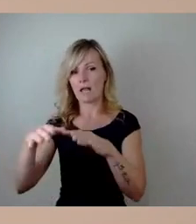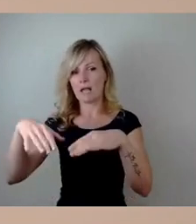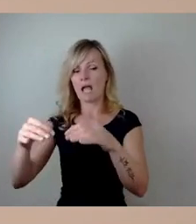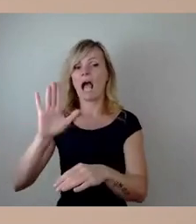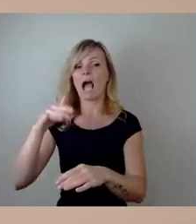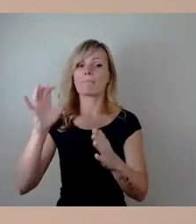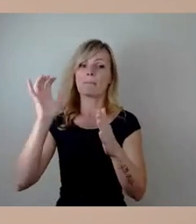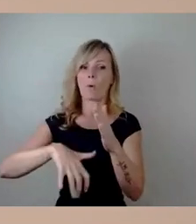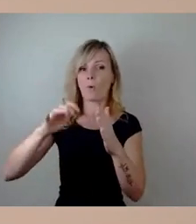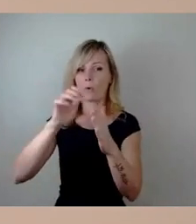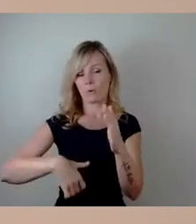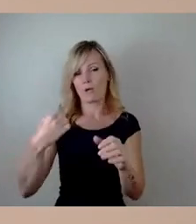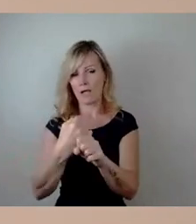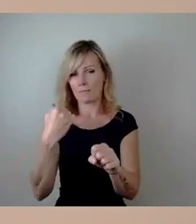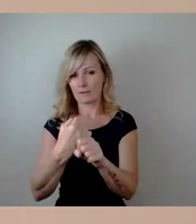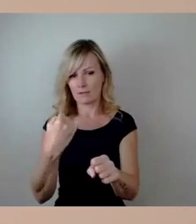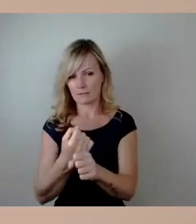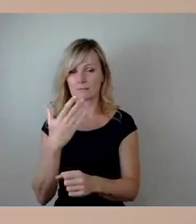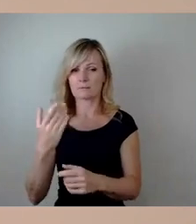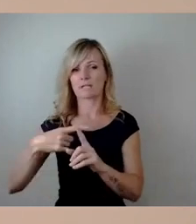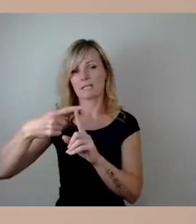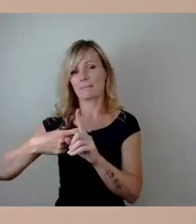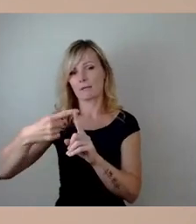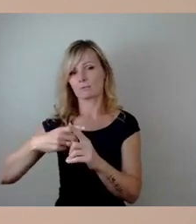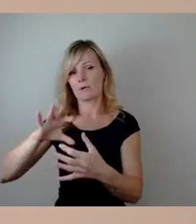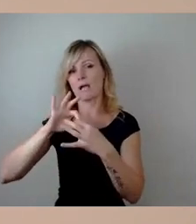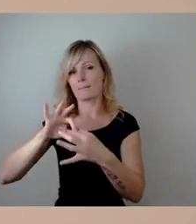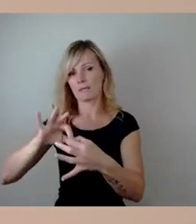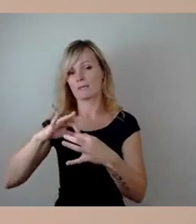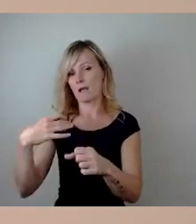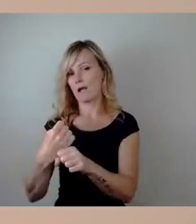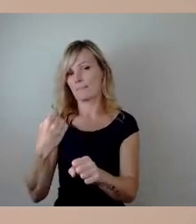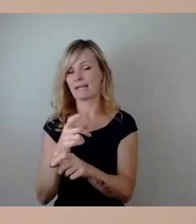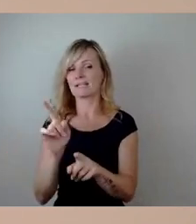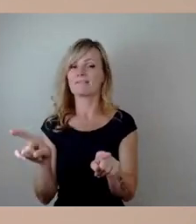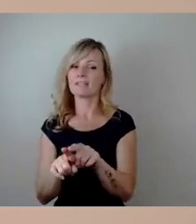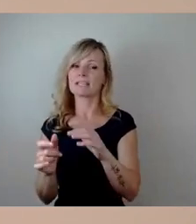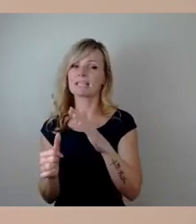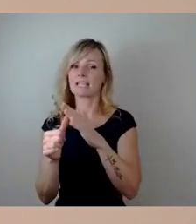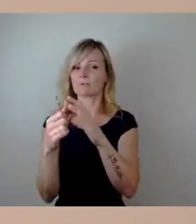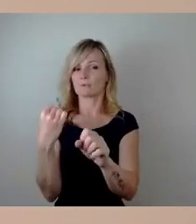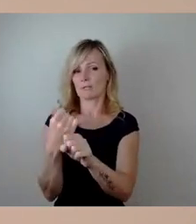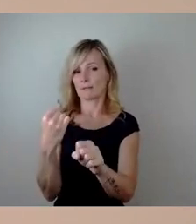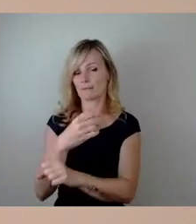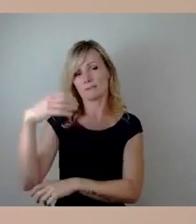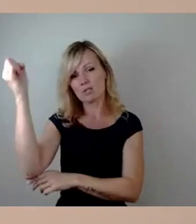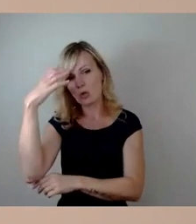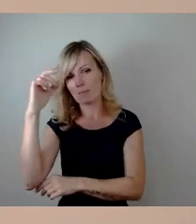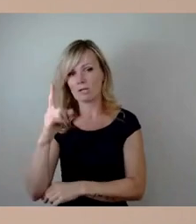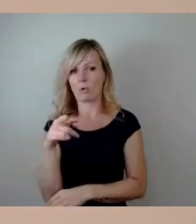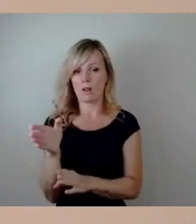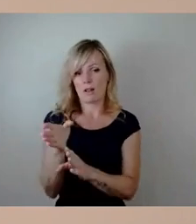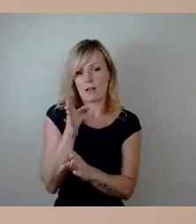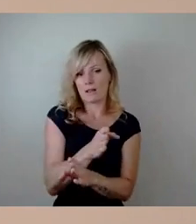dann mit entsprechenden temperaturabhängigen Arbeiten, wie Dichtungsarbeiten im Sommer stattfinden lassen zu können. Es gab also in dem Sinne